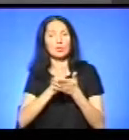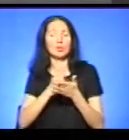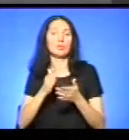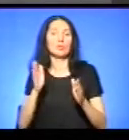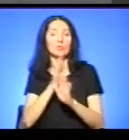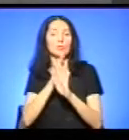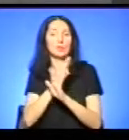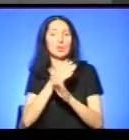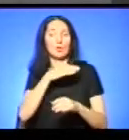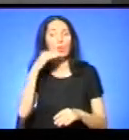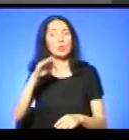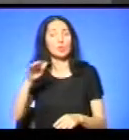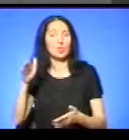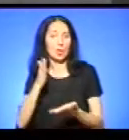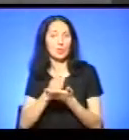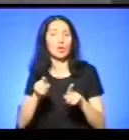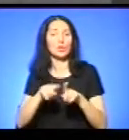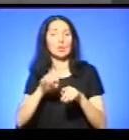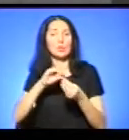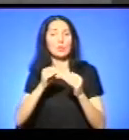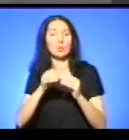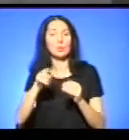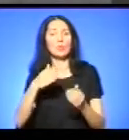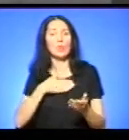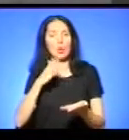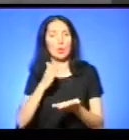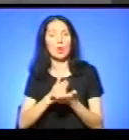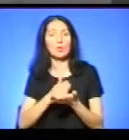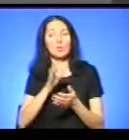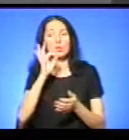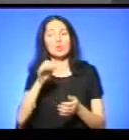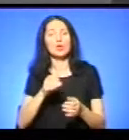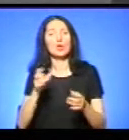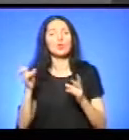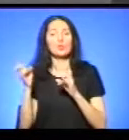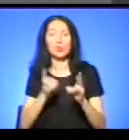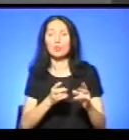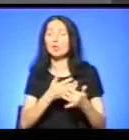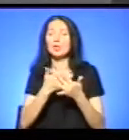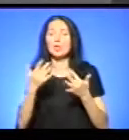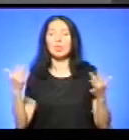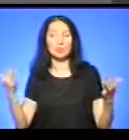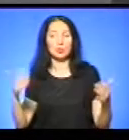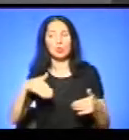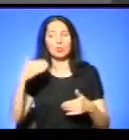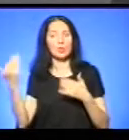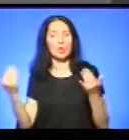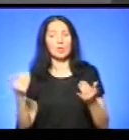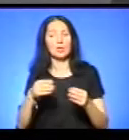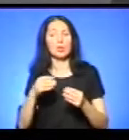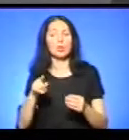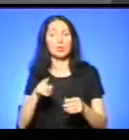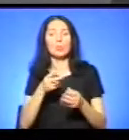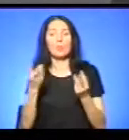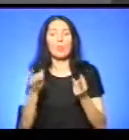такі проблеми. Тому ми можемо сказати, що шкода різностороння на рахунок випалювання тих ґрунтів,